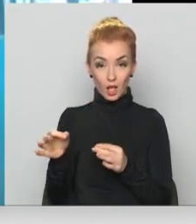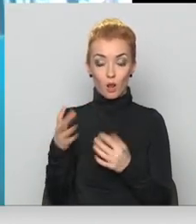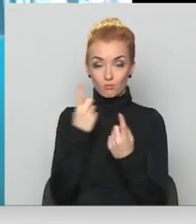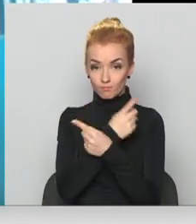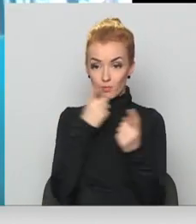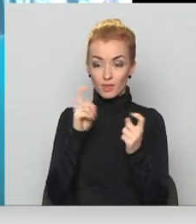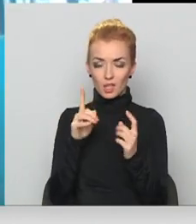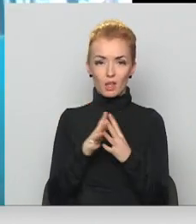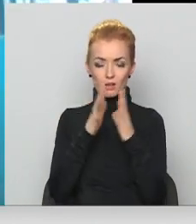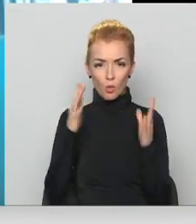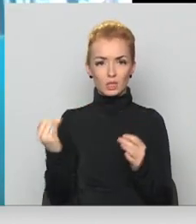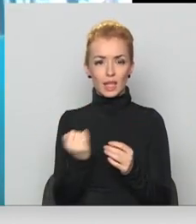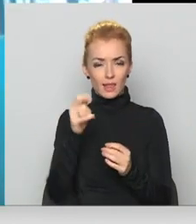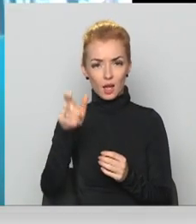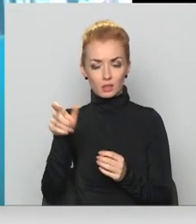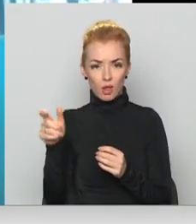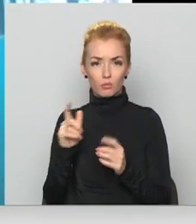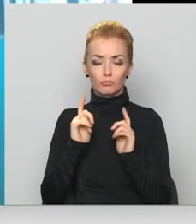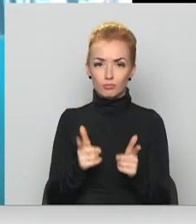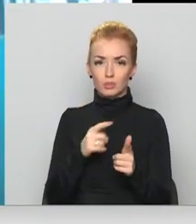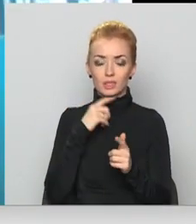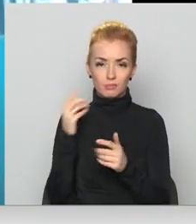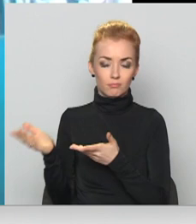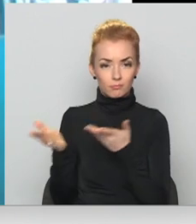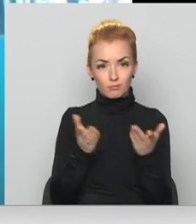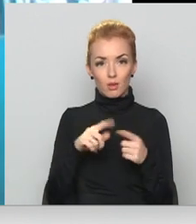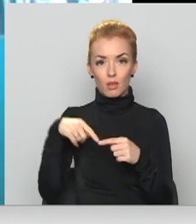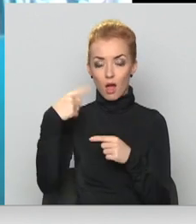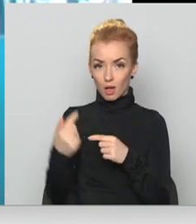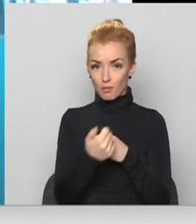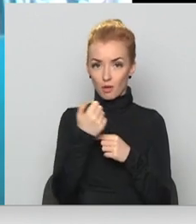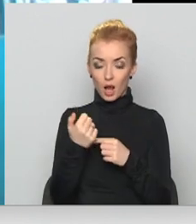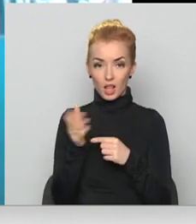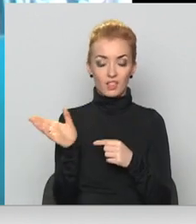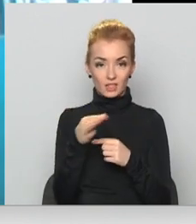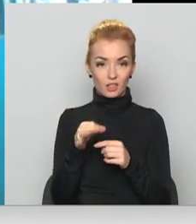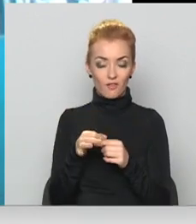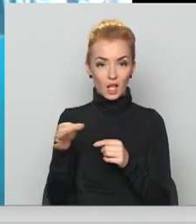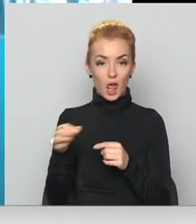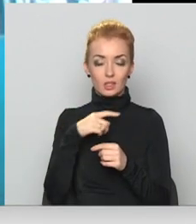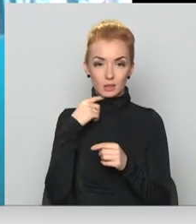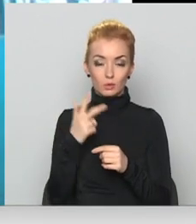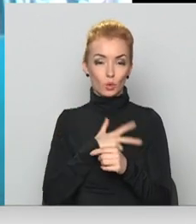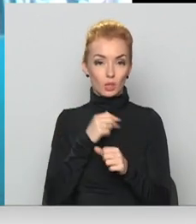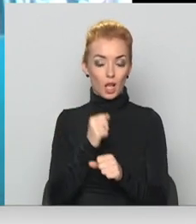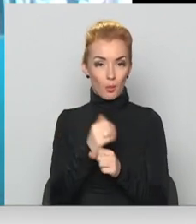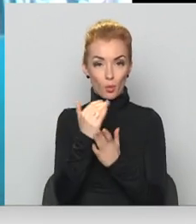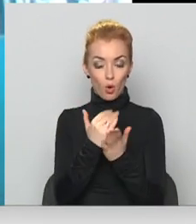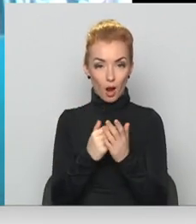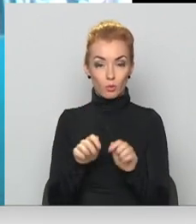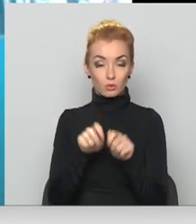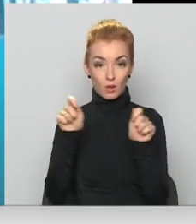pieteikami daudzi interesanti, un viņas noteikti gribētu palaist, teiksim, arī nākamgad gandrīz visas filiāls gribētu palaist sociālā darba programmu.